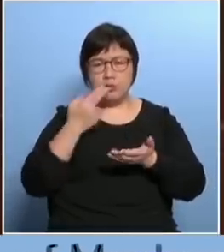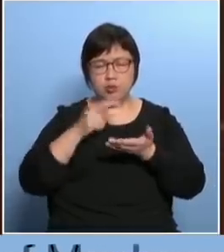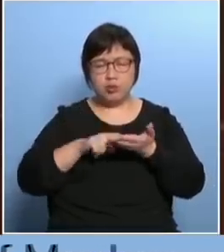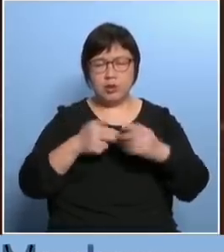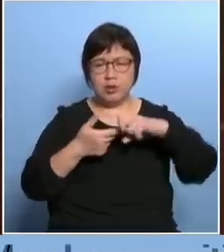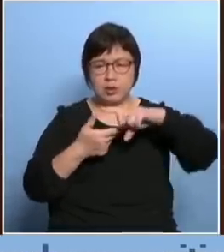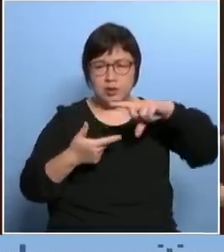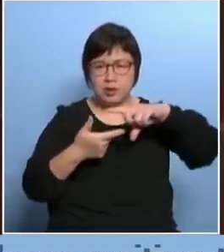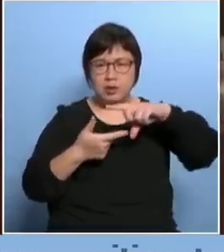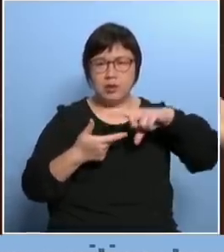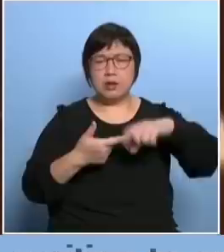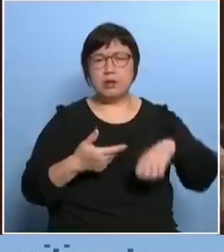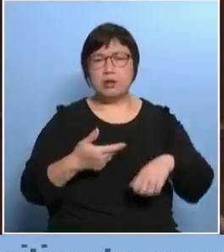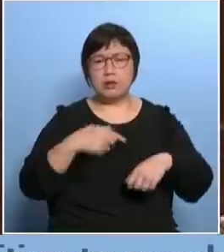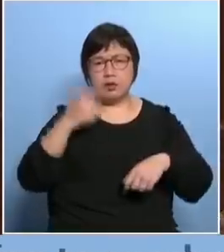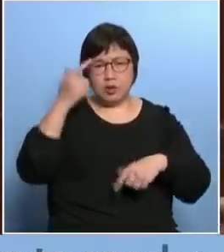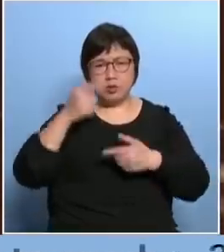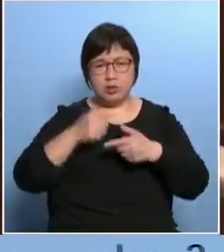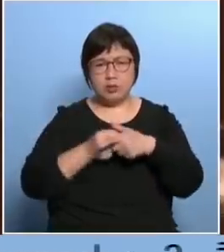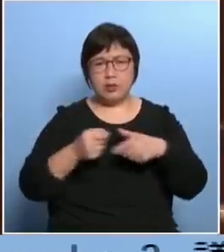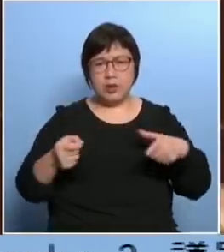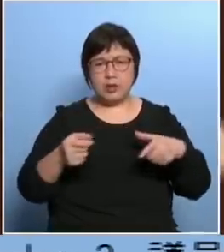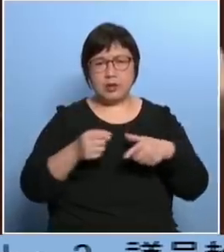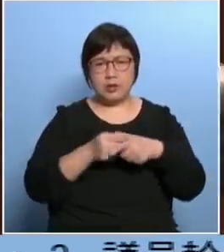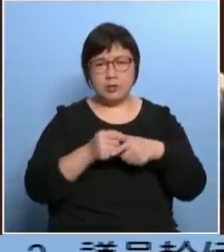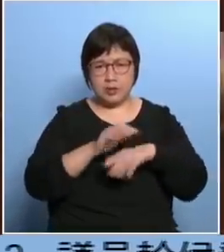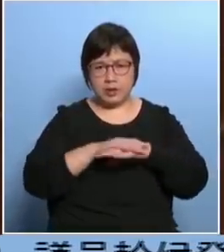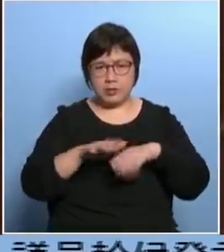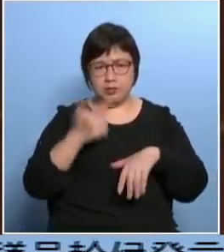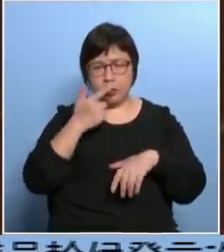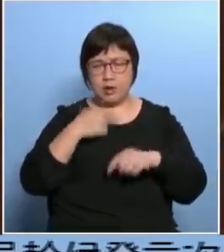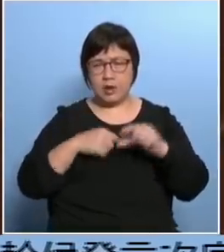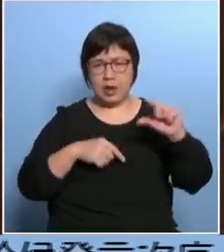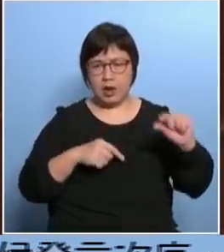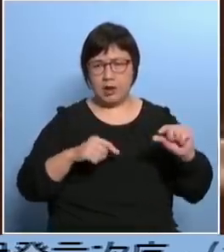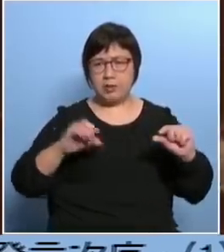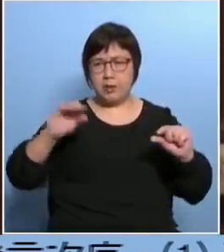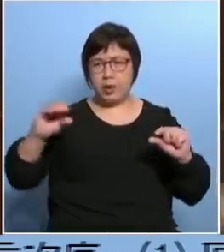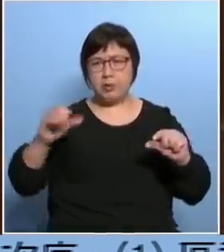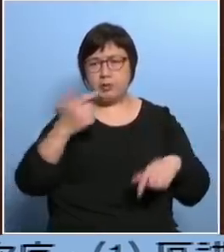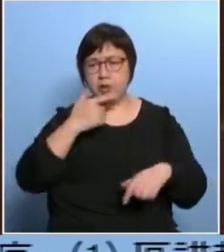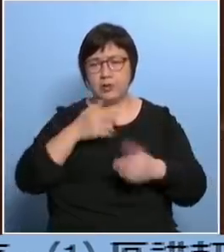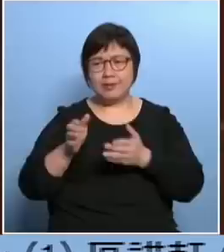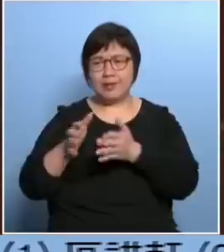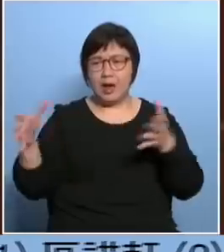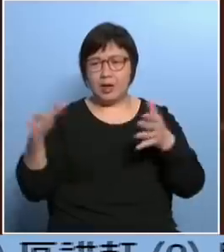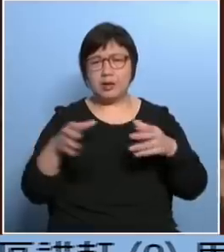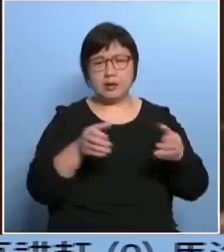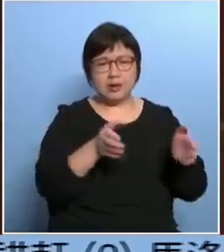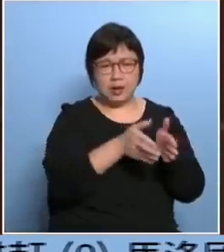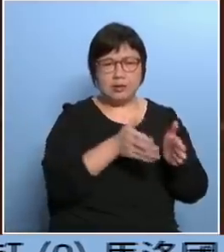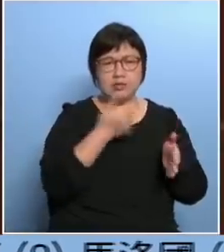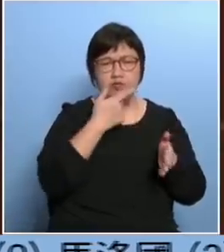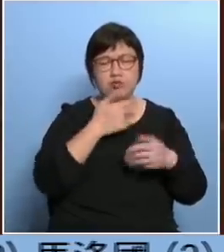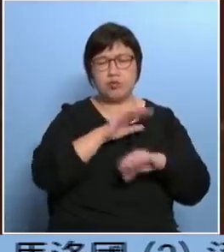尺寸要我刚才也说了因为想有一个公平不想一个候选人的一份厚一点一个候选人的一份薄一点不想一个大一点一个小一点想我们